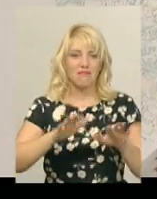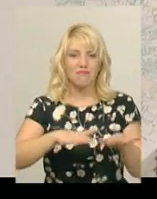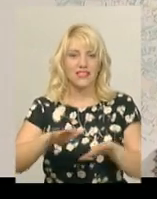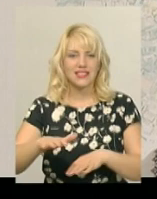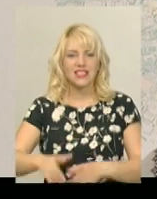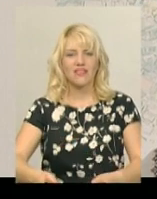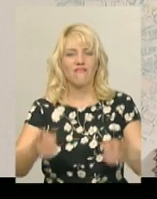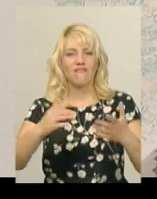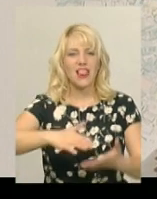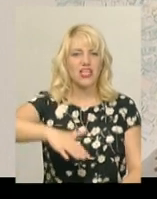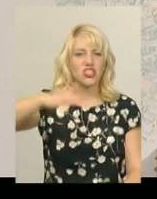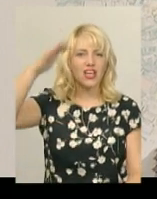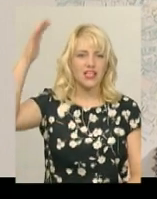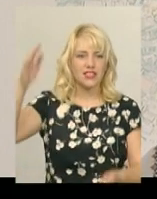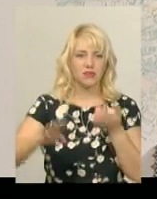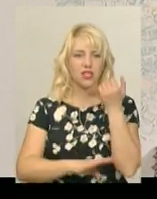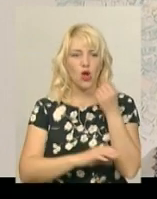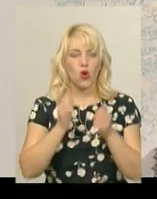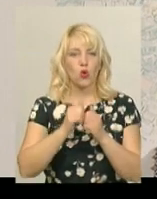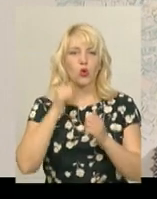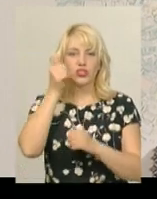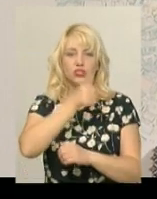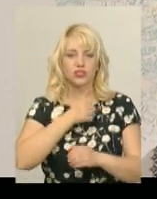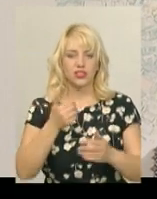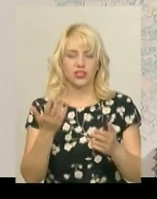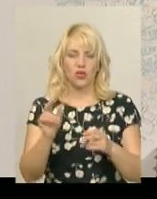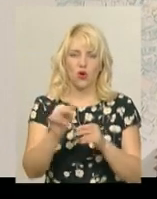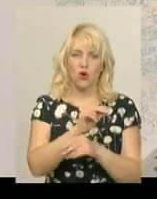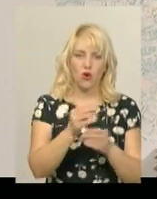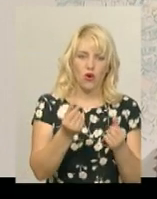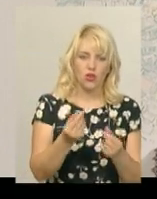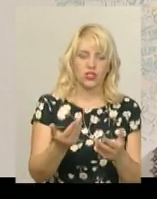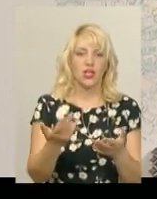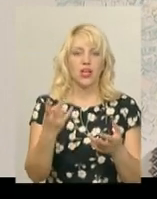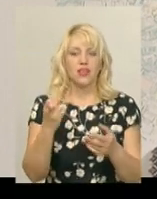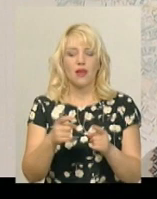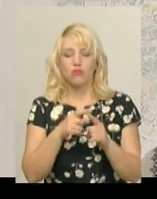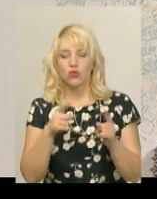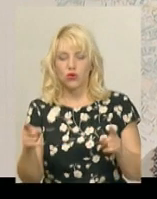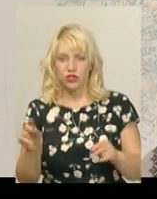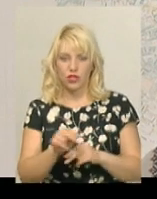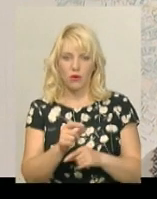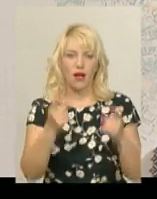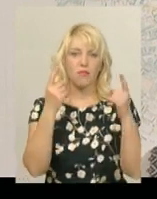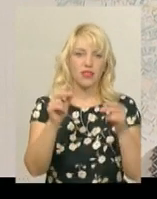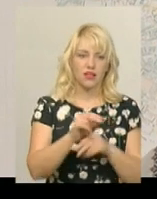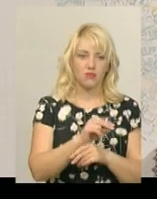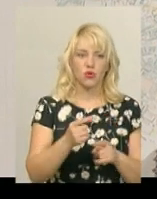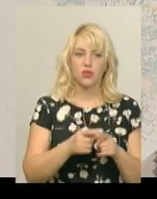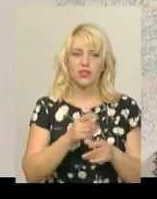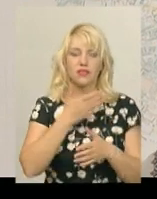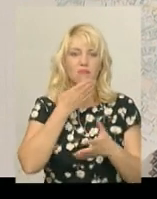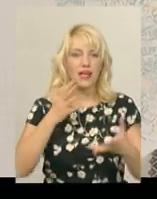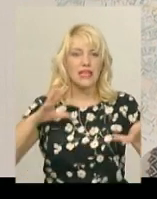Кожного року на то виділяються кошти на якісь поточні ремонти, можливо, на якісь капітальні ремонти. Але все це робиться без бачення